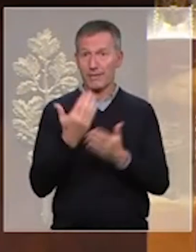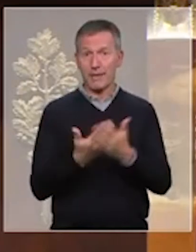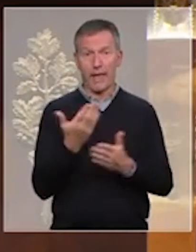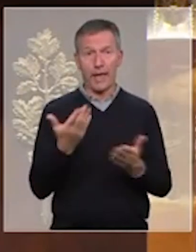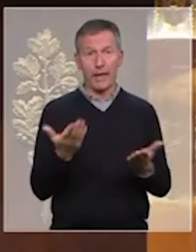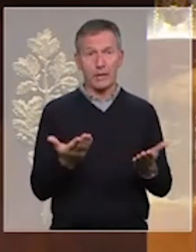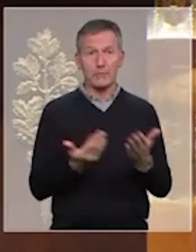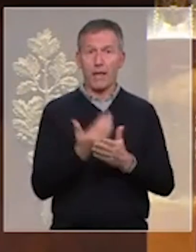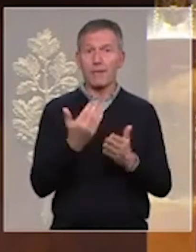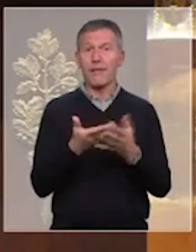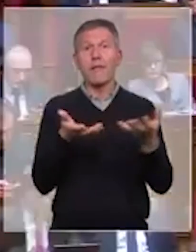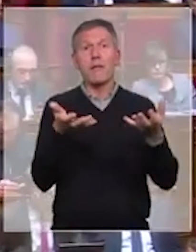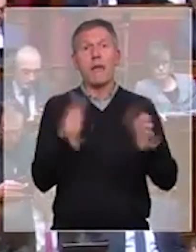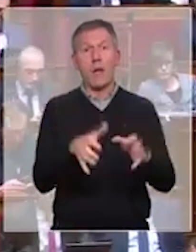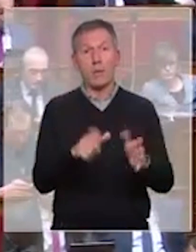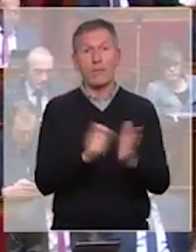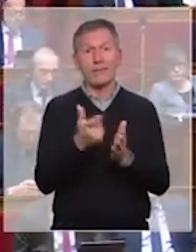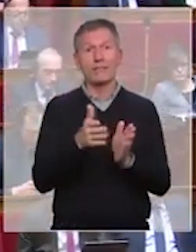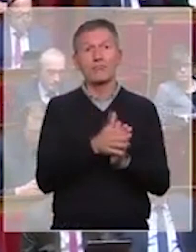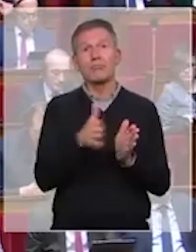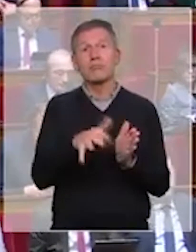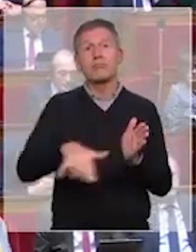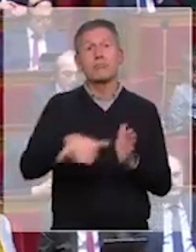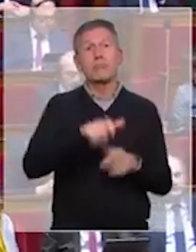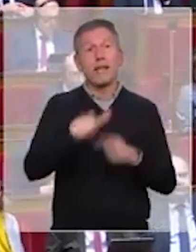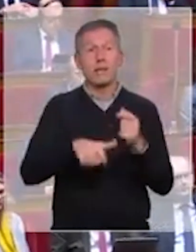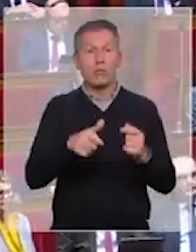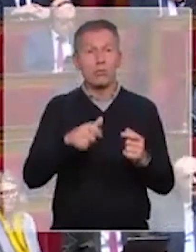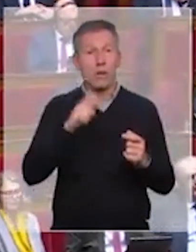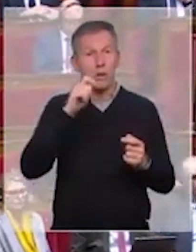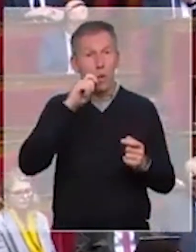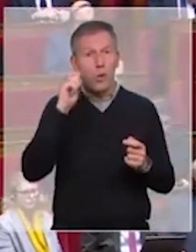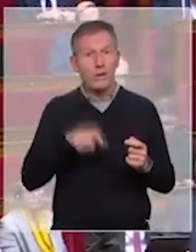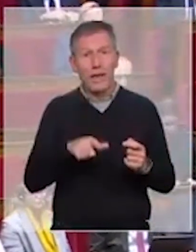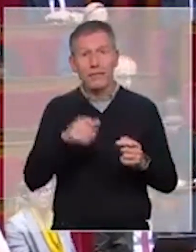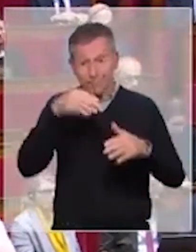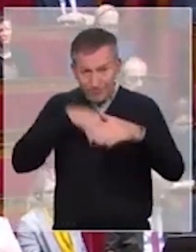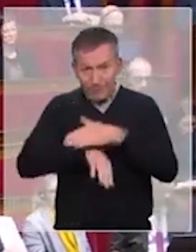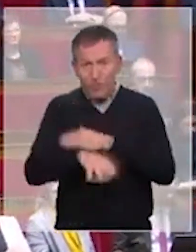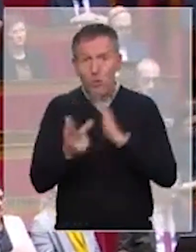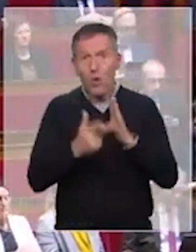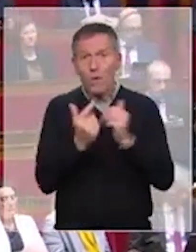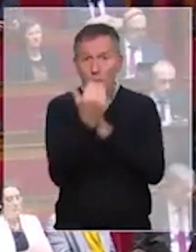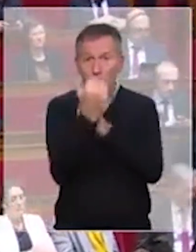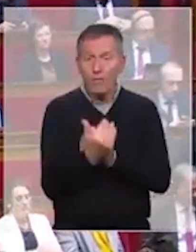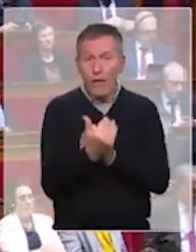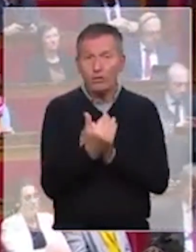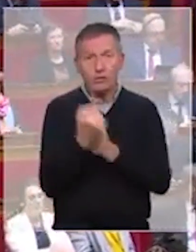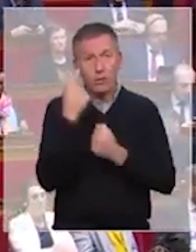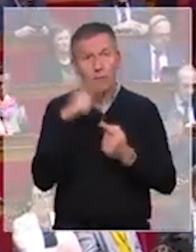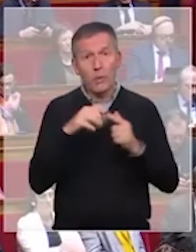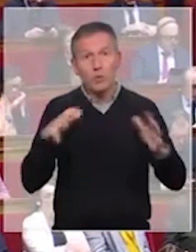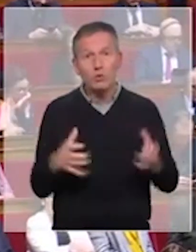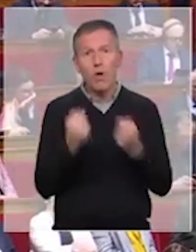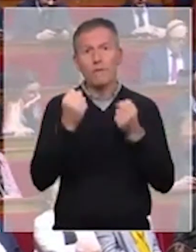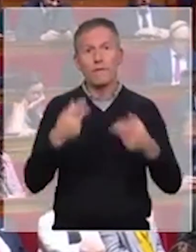notre réunion, les Ukrainiens sont descendus à trois reprises dans les abris pour sauver